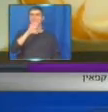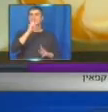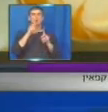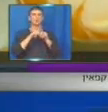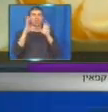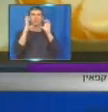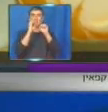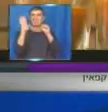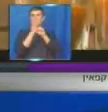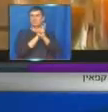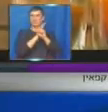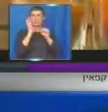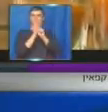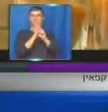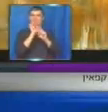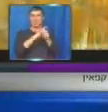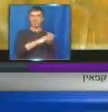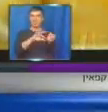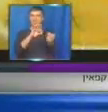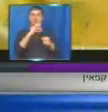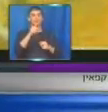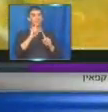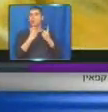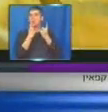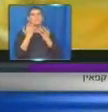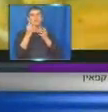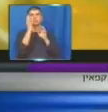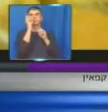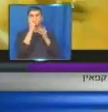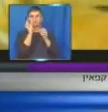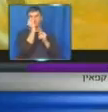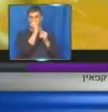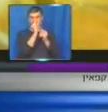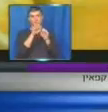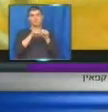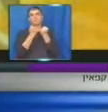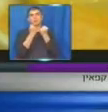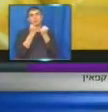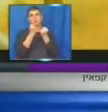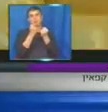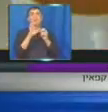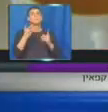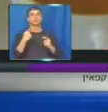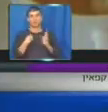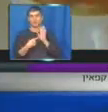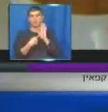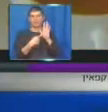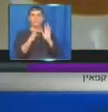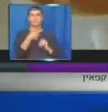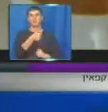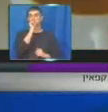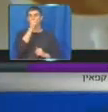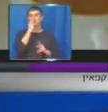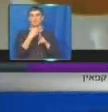וחסימת כלי הדם, היא מתהווה רק אשר אותה שכבה תאים, פגומה. למעשה, מה שאנחנו הראינו, שכששוטים